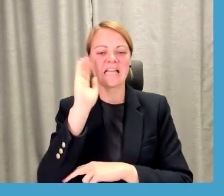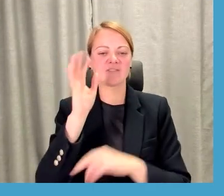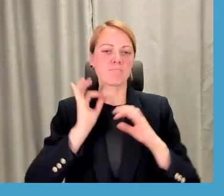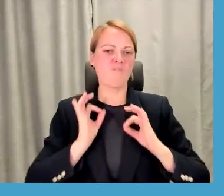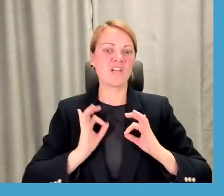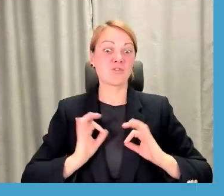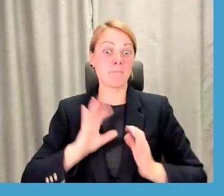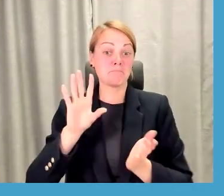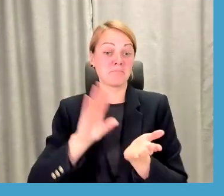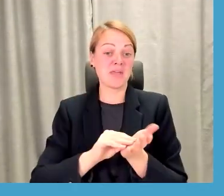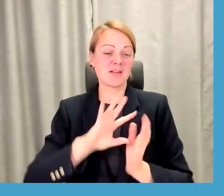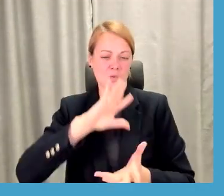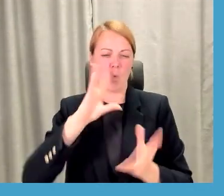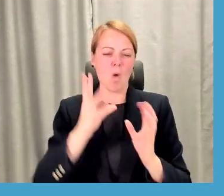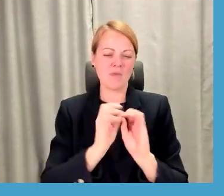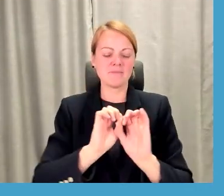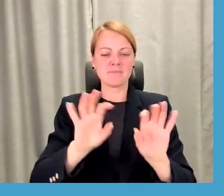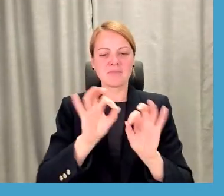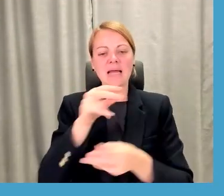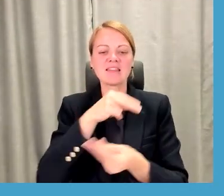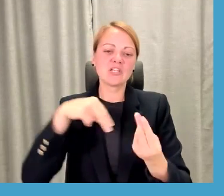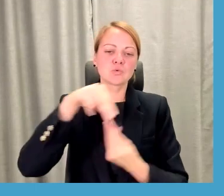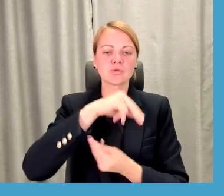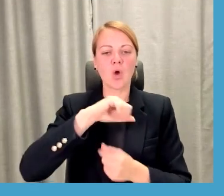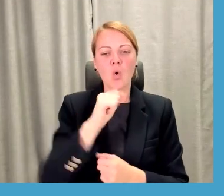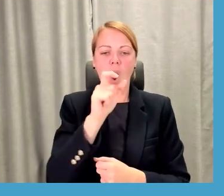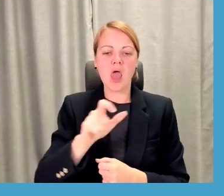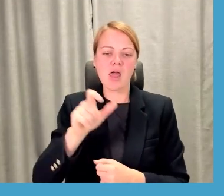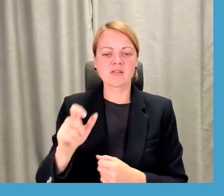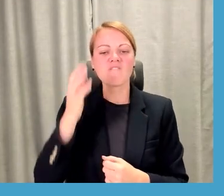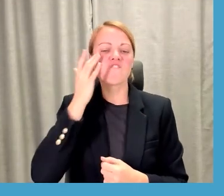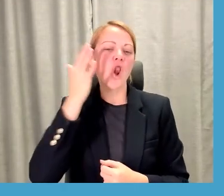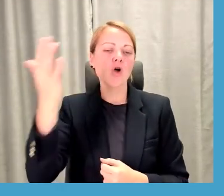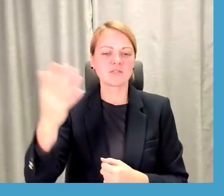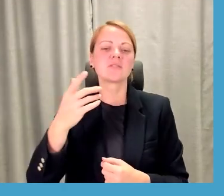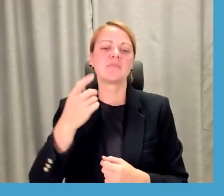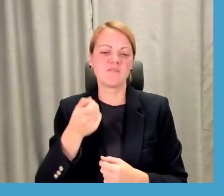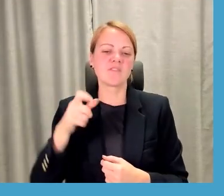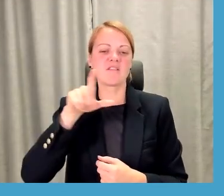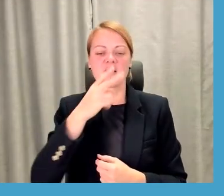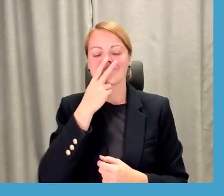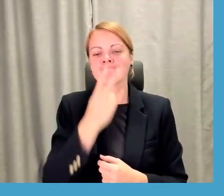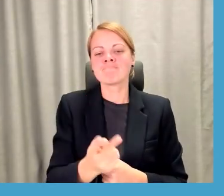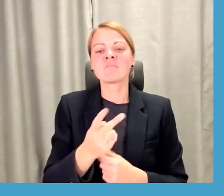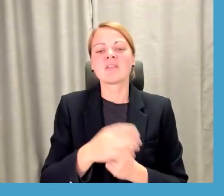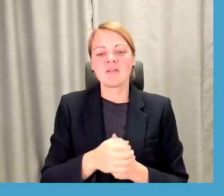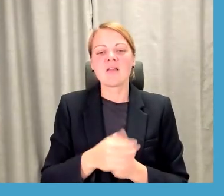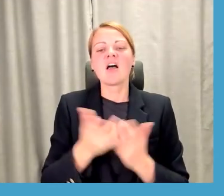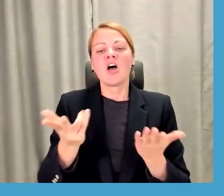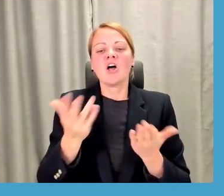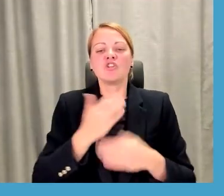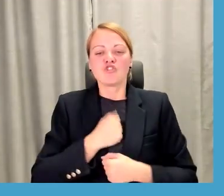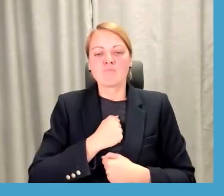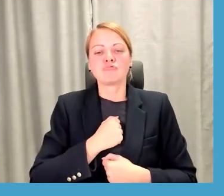un kopumā, protams, diskutējot ar kolēģiem tā filosofija, protams, aizvien vairāk nustiprinās par to, ka, nu, diemžēl,